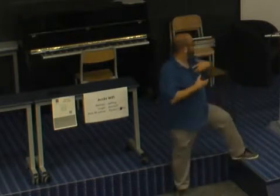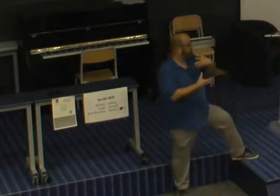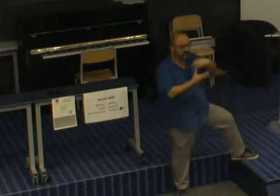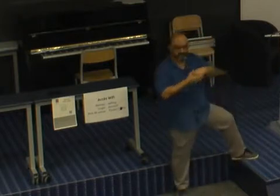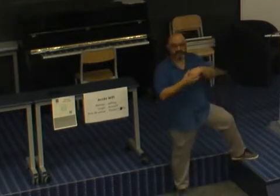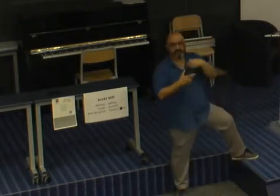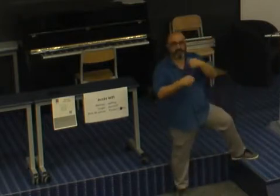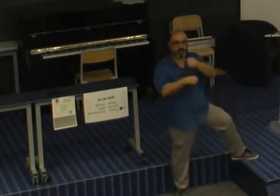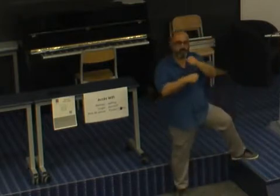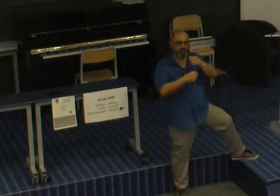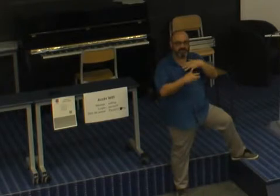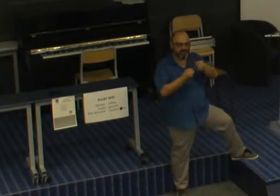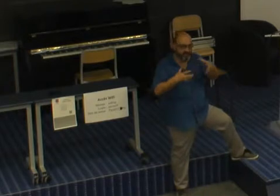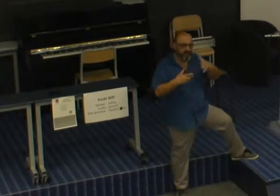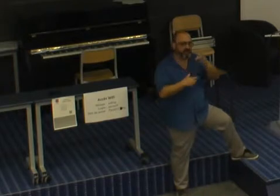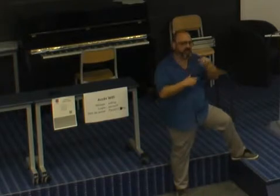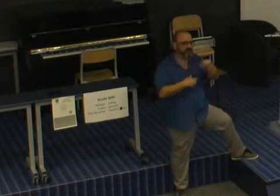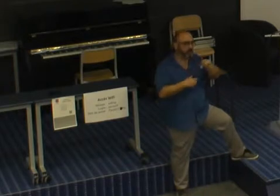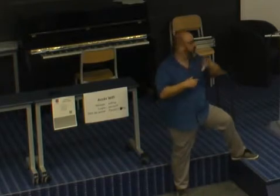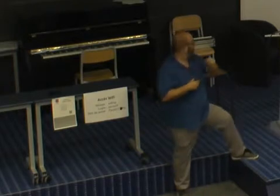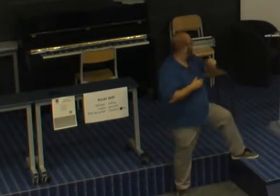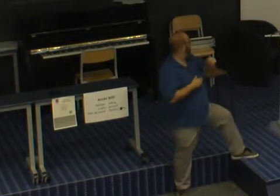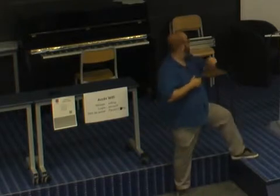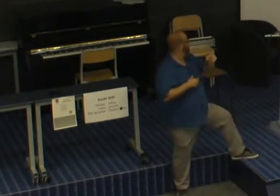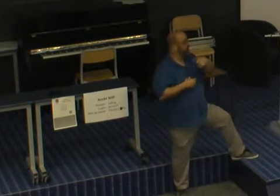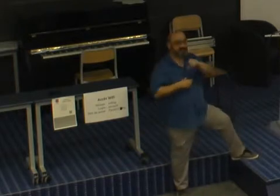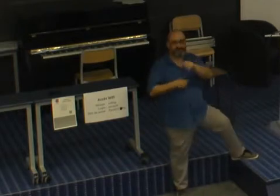développeur Fedora Santos, donc deux distributions Linux assez connues.